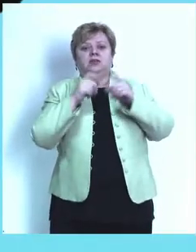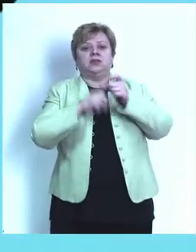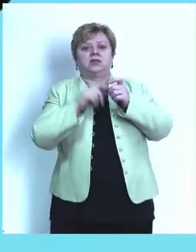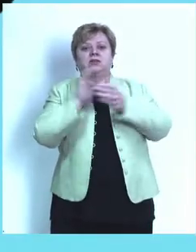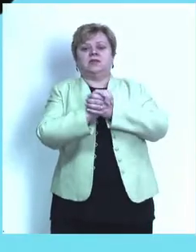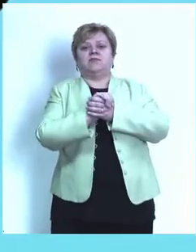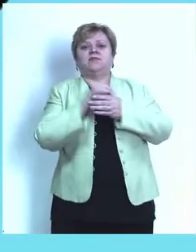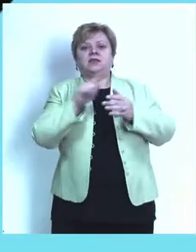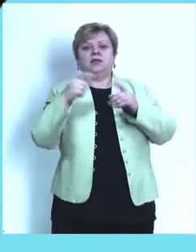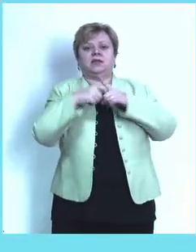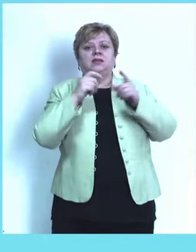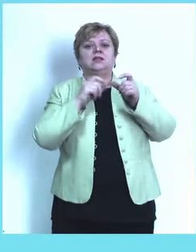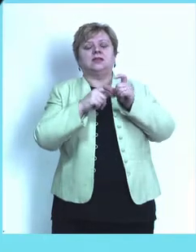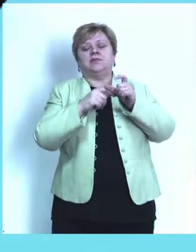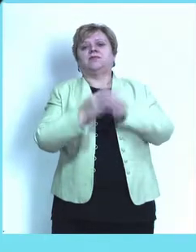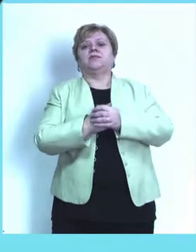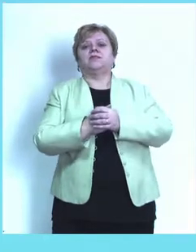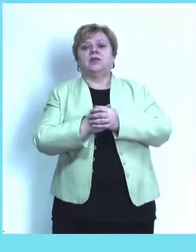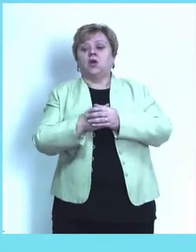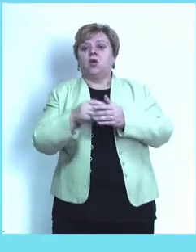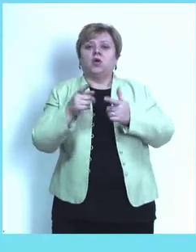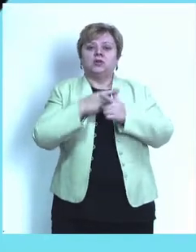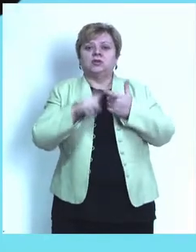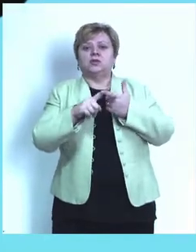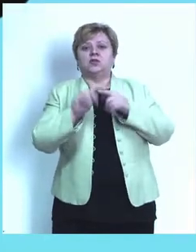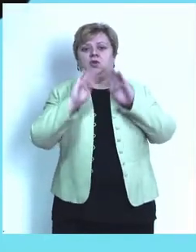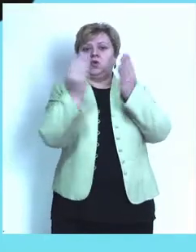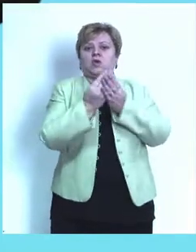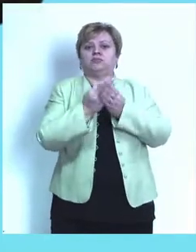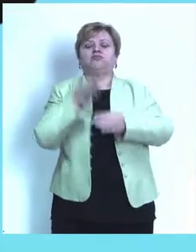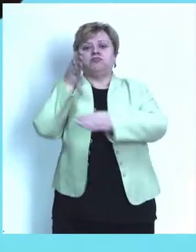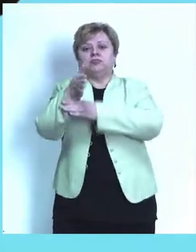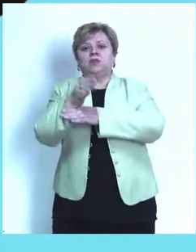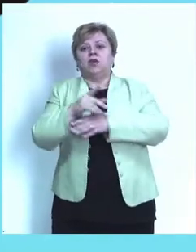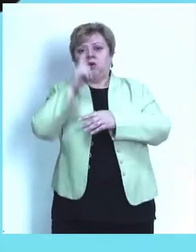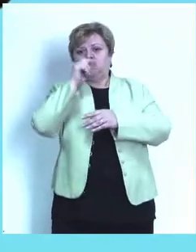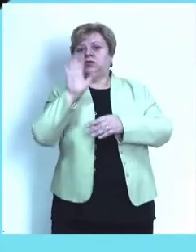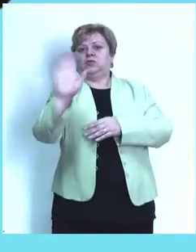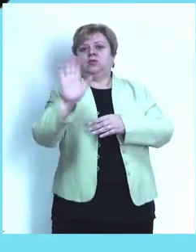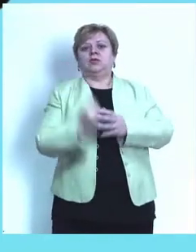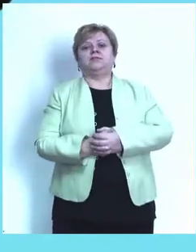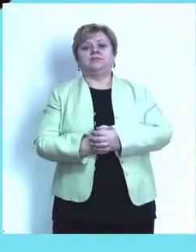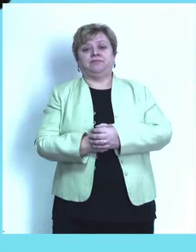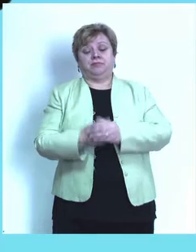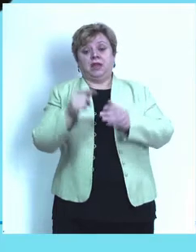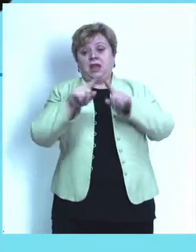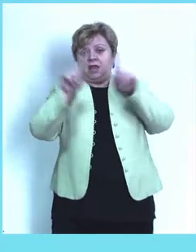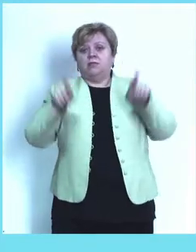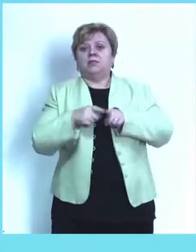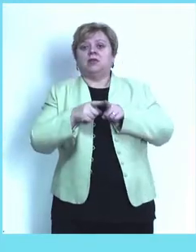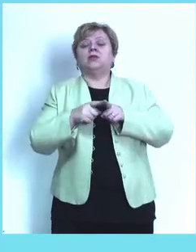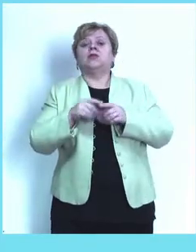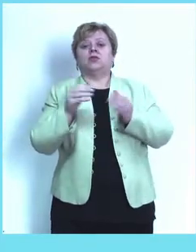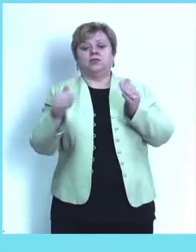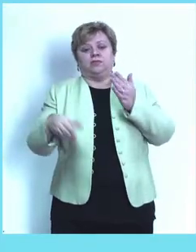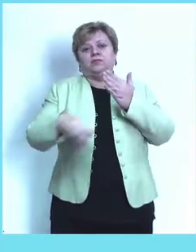.kqz-ks.org ili uzeti u Kancelariju opštinske izborne komisije u vašoj opštini.